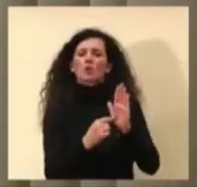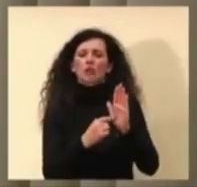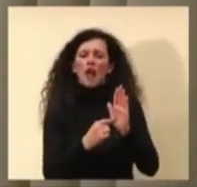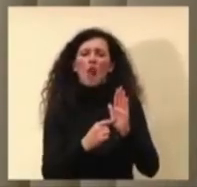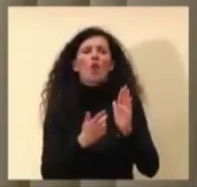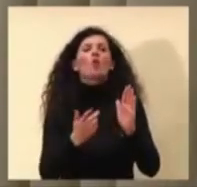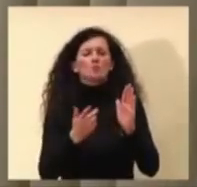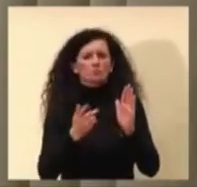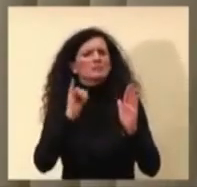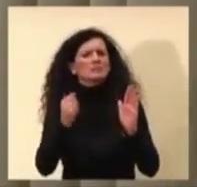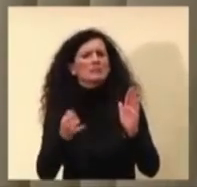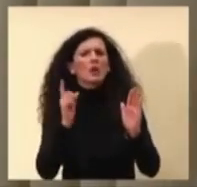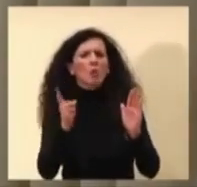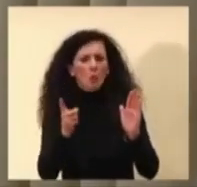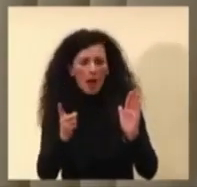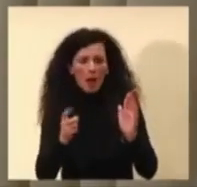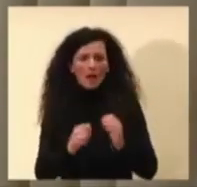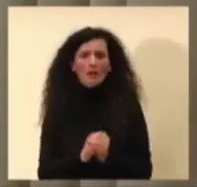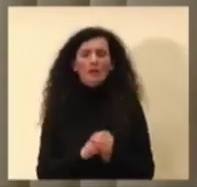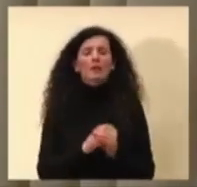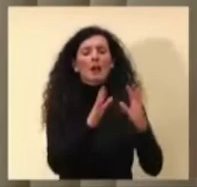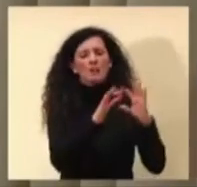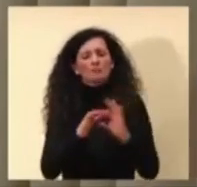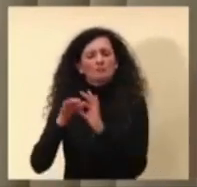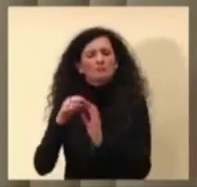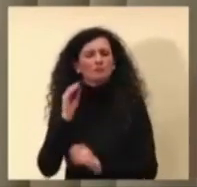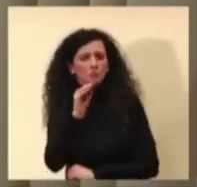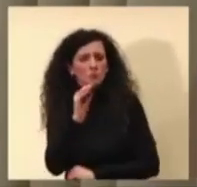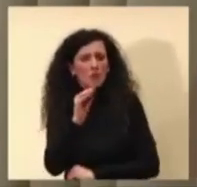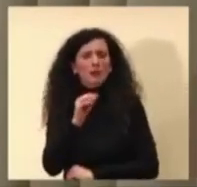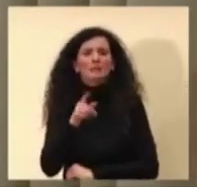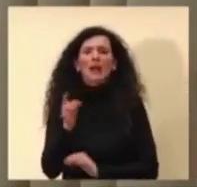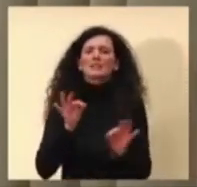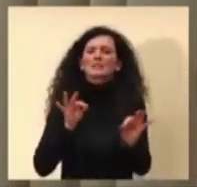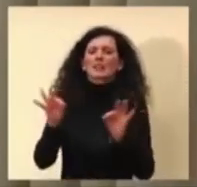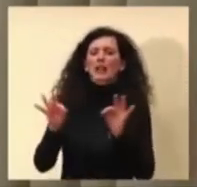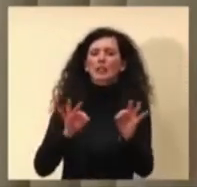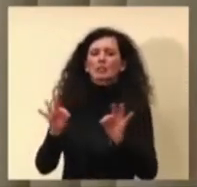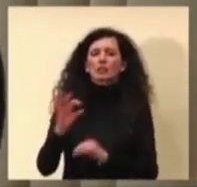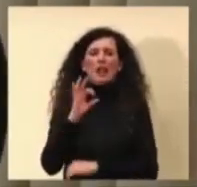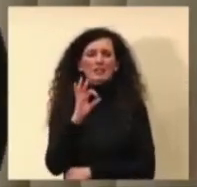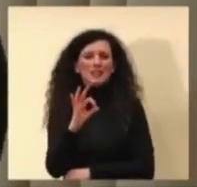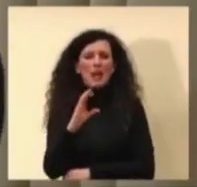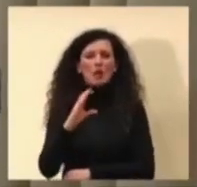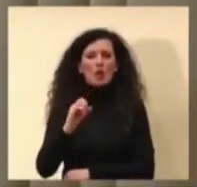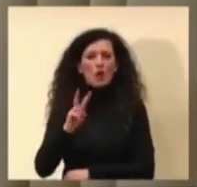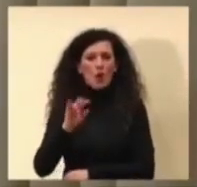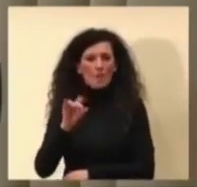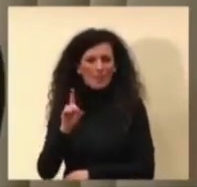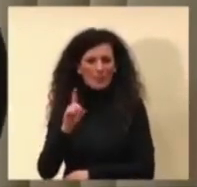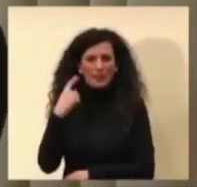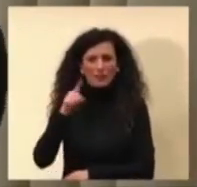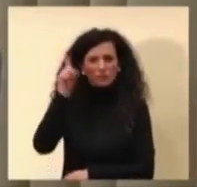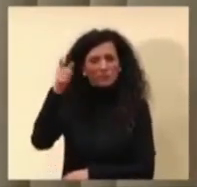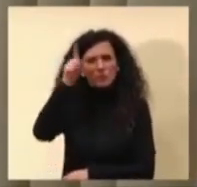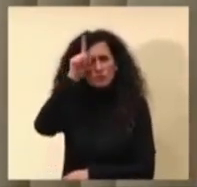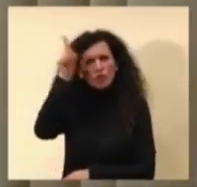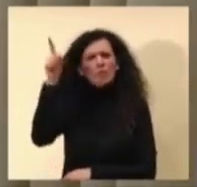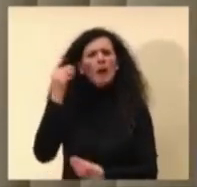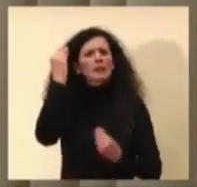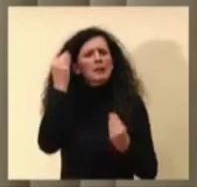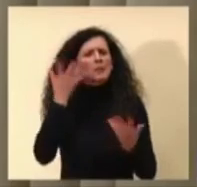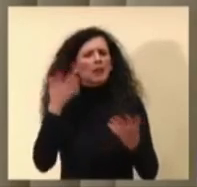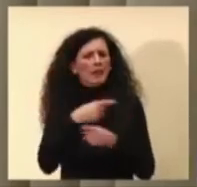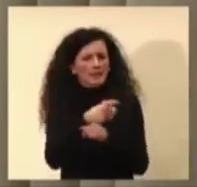strategia Zero Covid che è stata proposta, diciamo, nei giorni scorsi in Germania, ad esempio. Grazie.